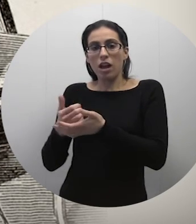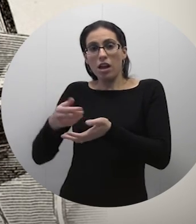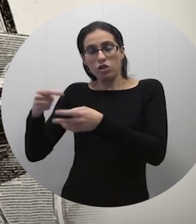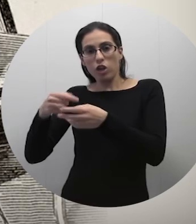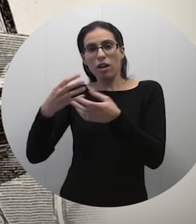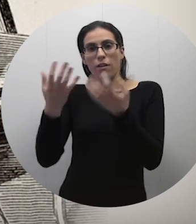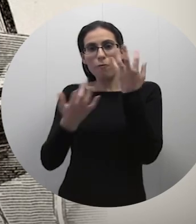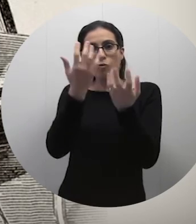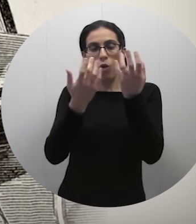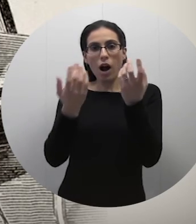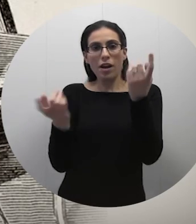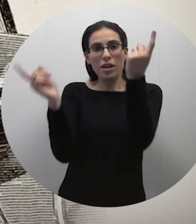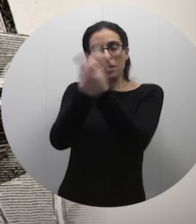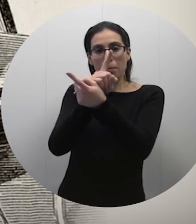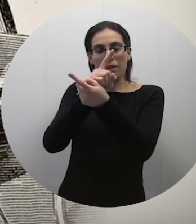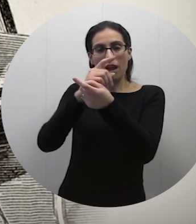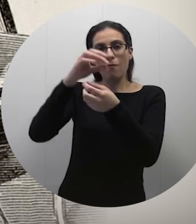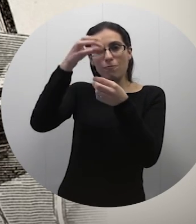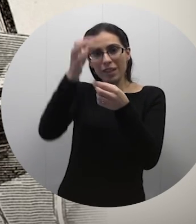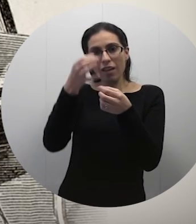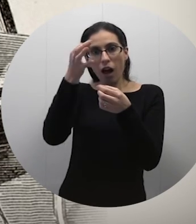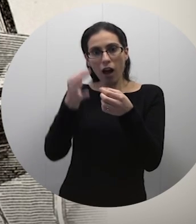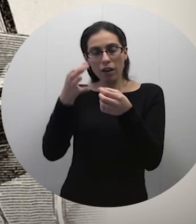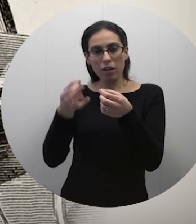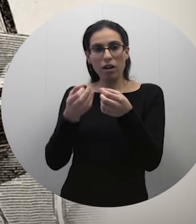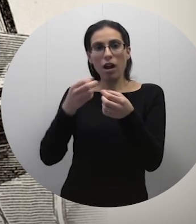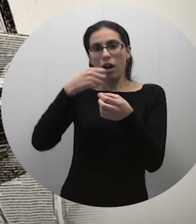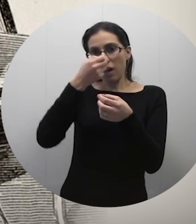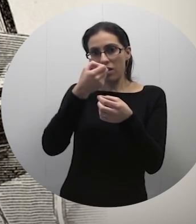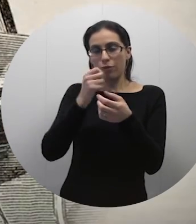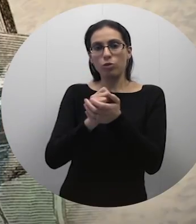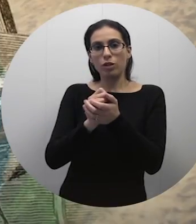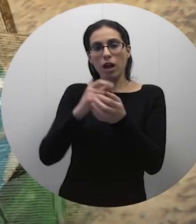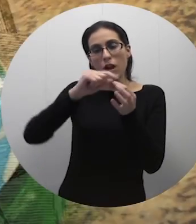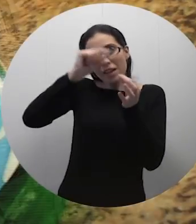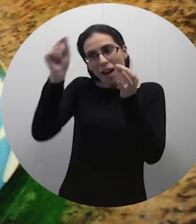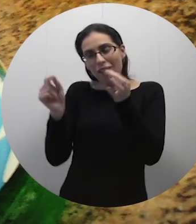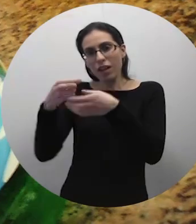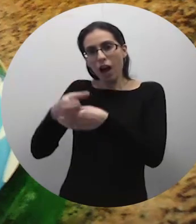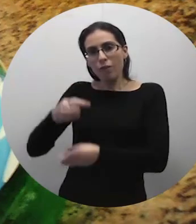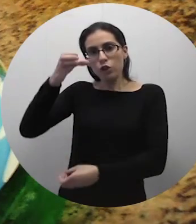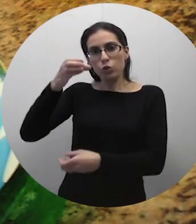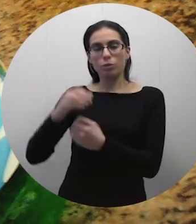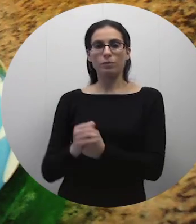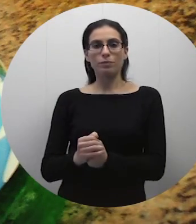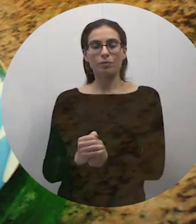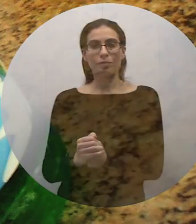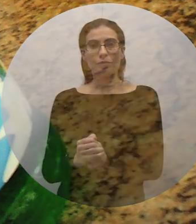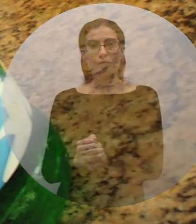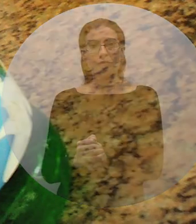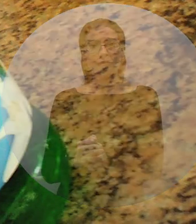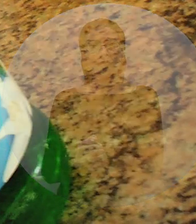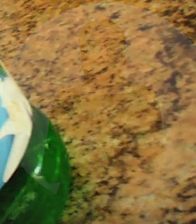iġiħal il-fwarta taħlita jimbidel fiqtar essenzjali L-li kienu mbaħt jadi għal-ġol-fliċkun